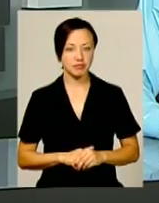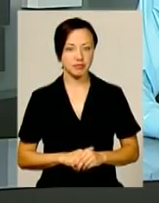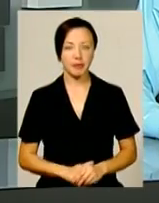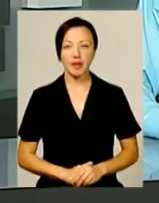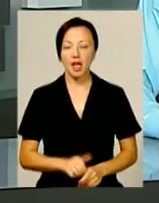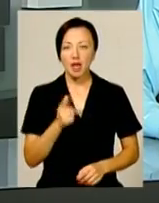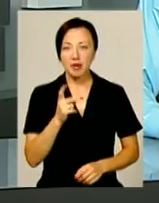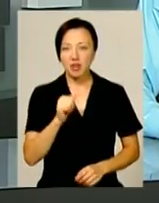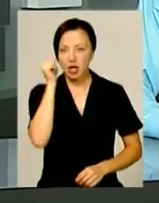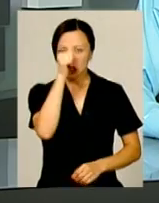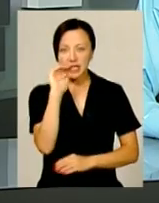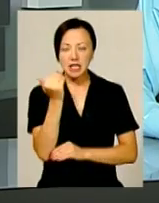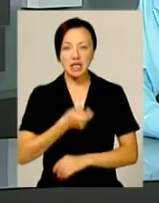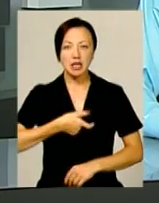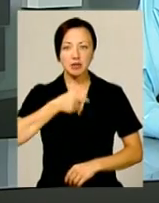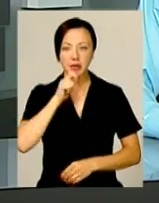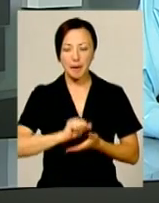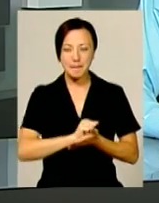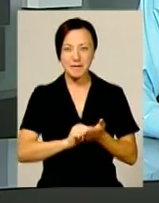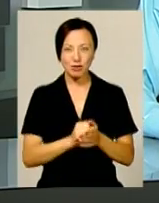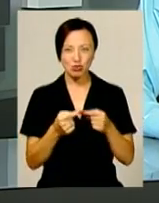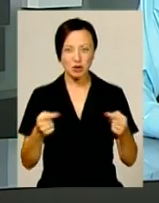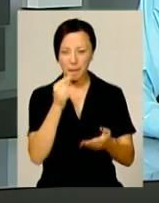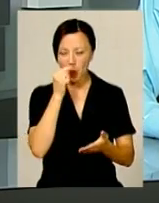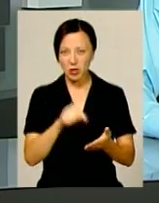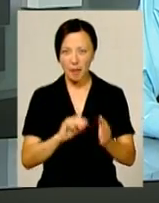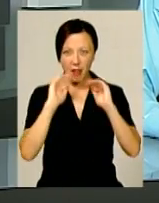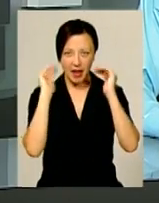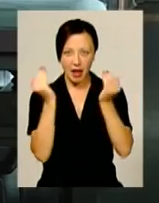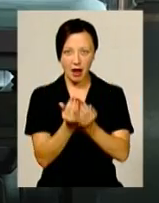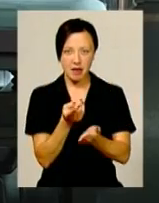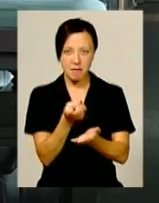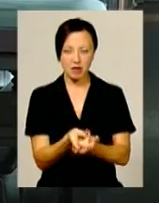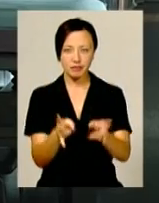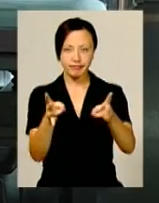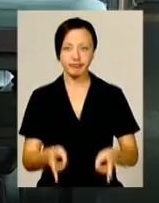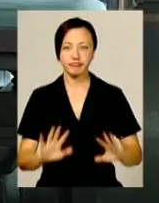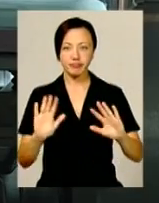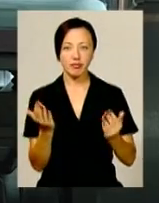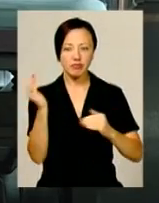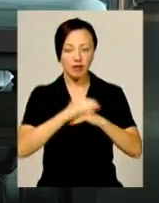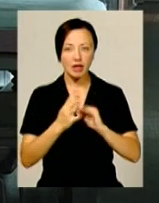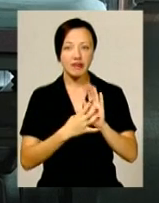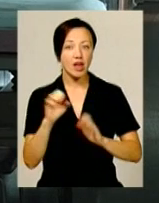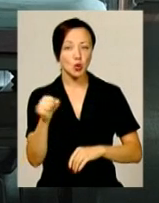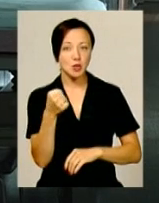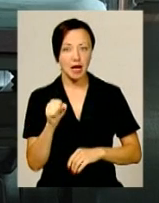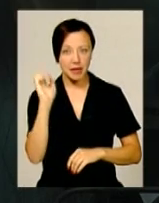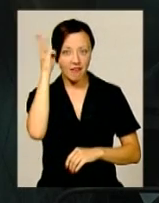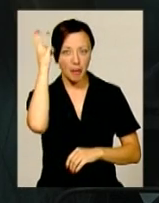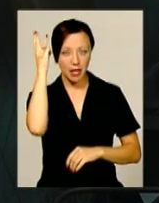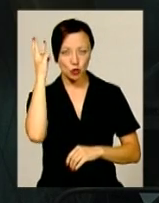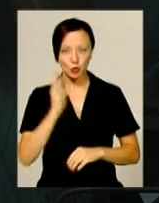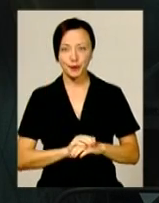Півторарічна дитина напилась миючого засобу і потрапила до реанімації. Несчасний випадок стався ввечері 9 серпня у Хмельницькому.